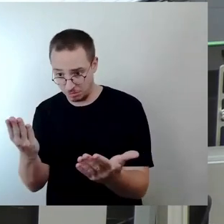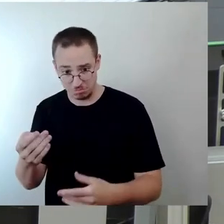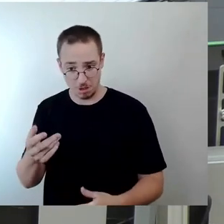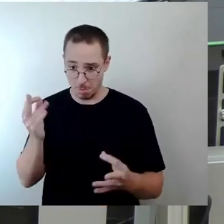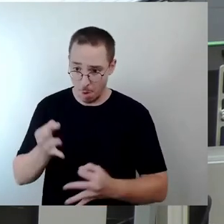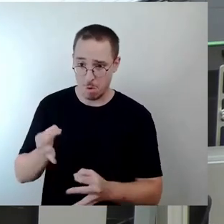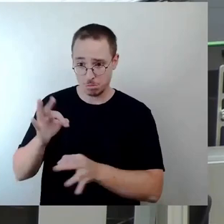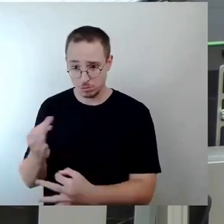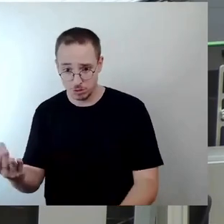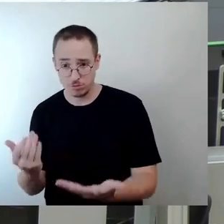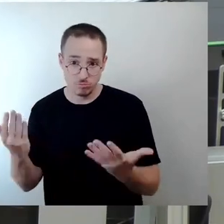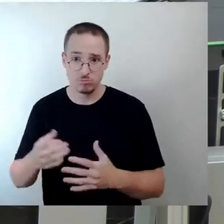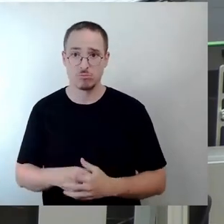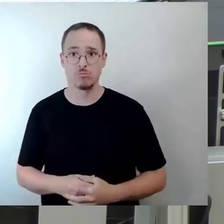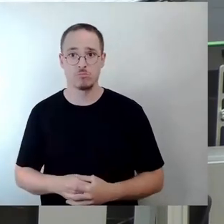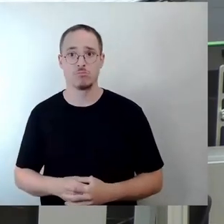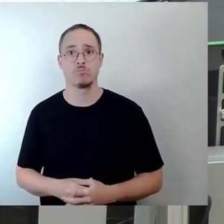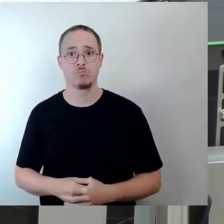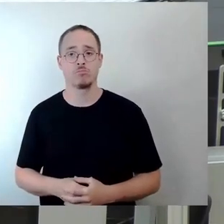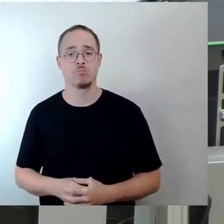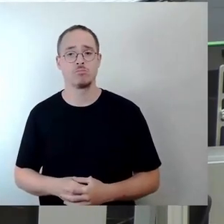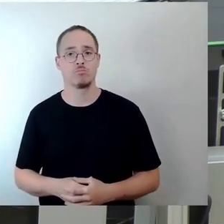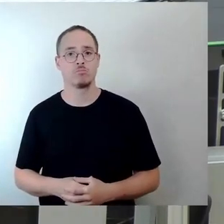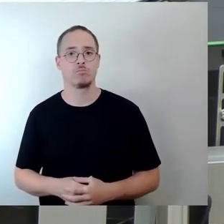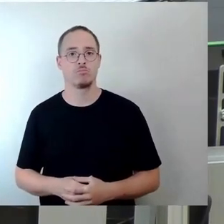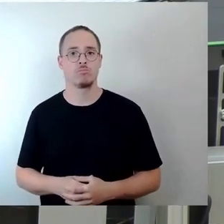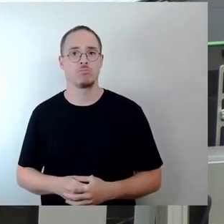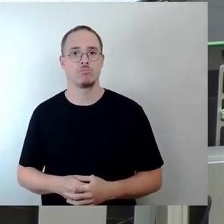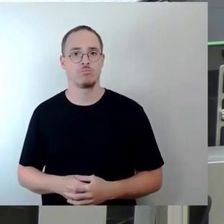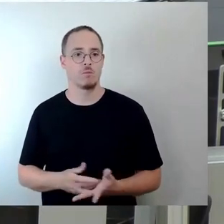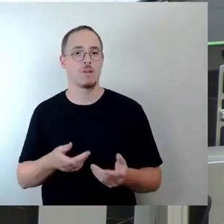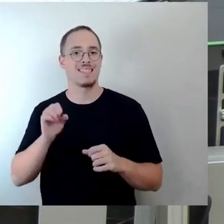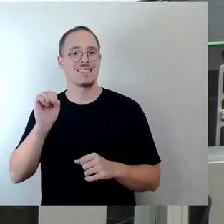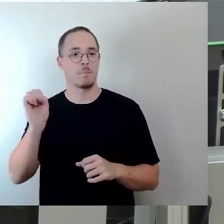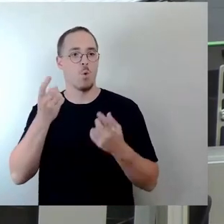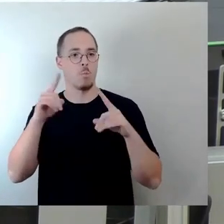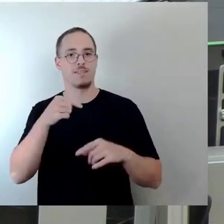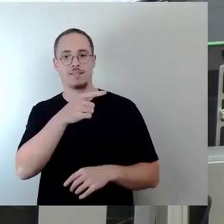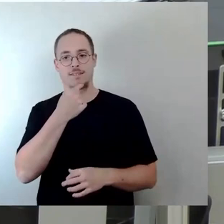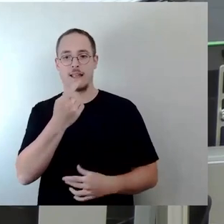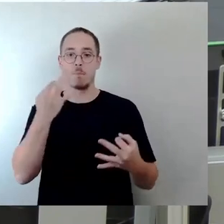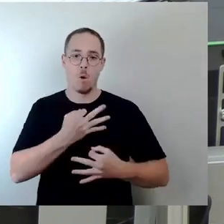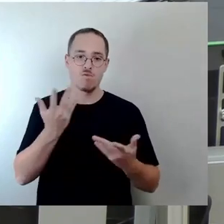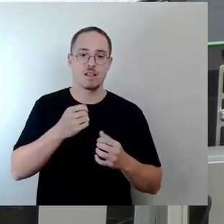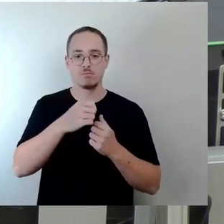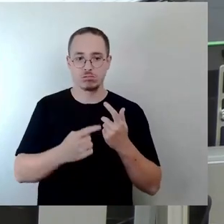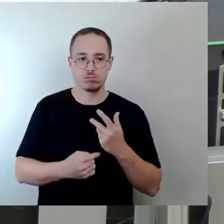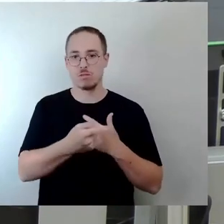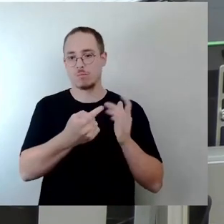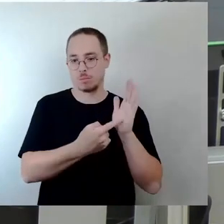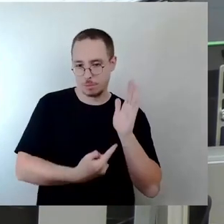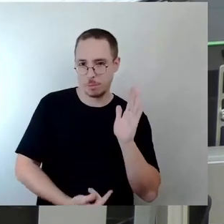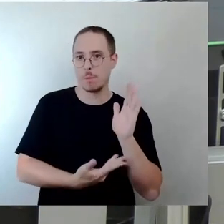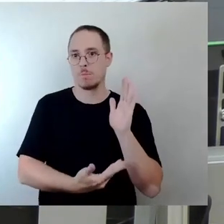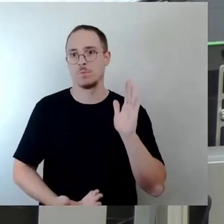dargelegt, wie Sie das Gebäude sanieren müssen, wie der ganze Ablauf ist. Man muss sich ja schon nochmal klar machen, wenn diese Sanierung nicht stattfindet, droht uns die